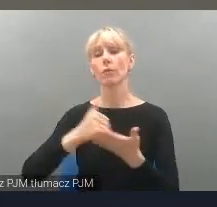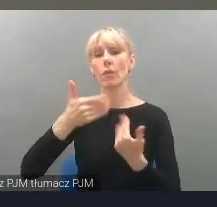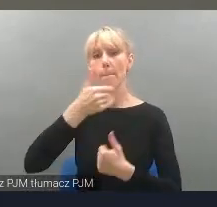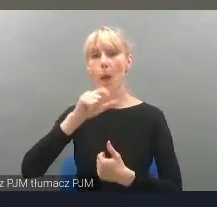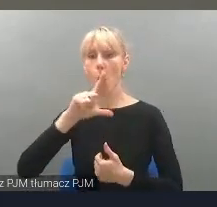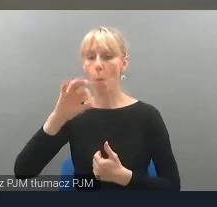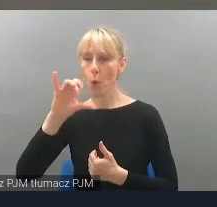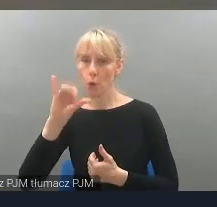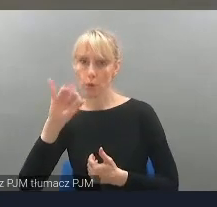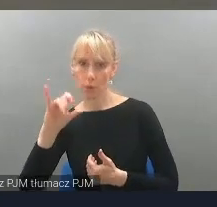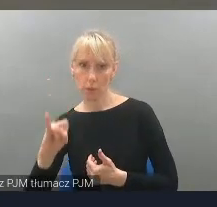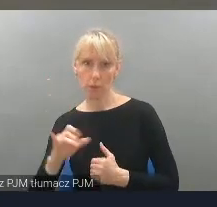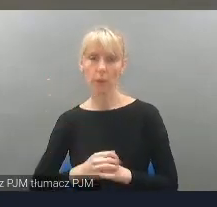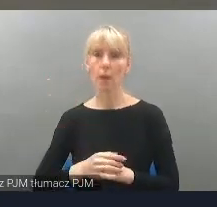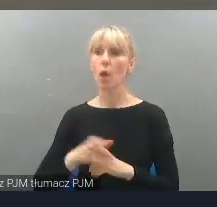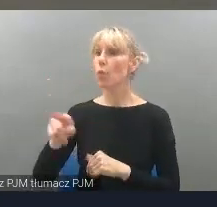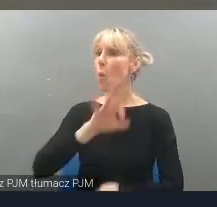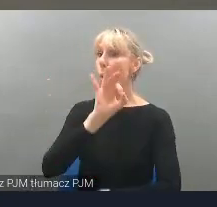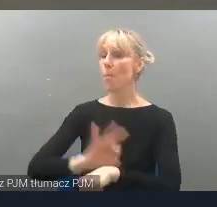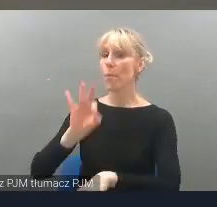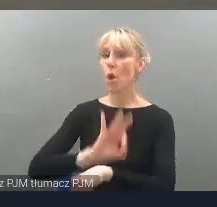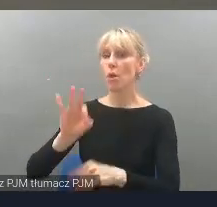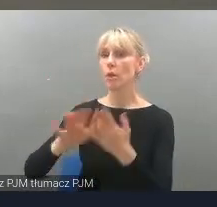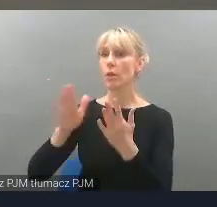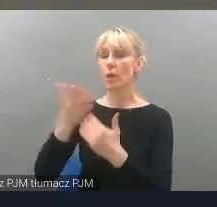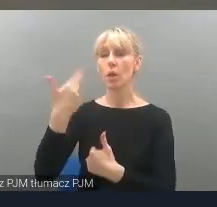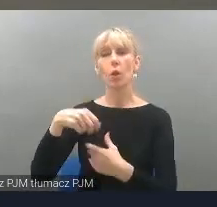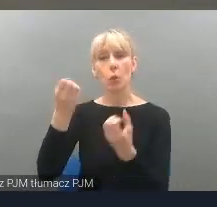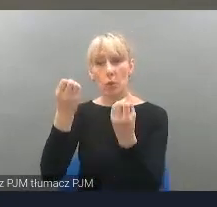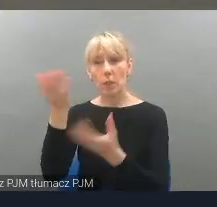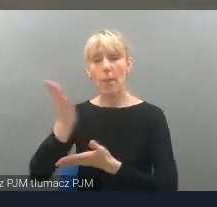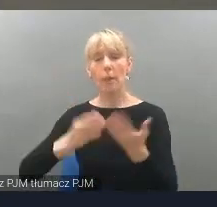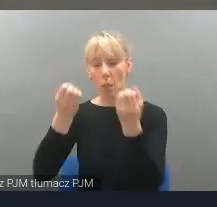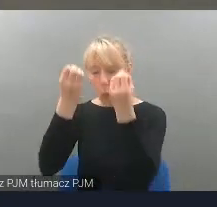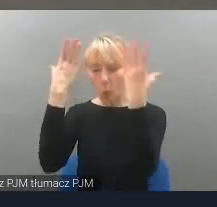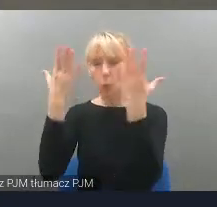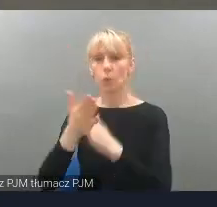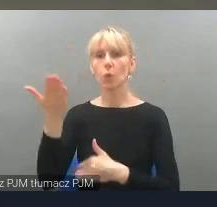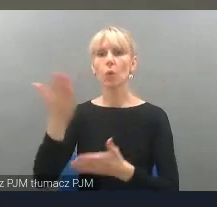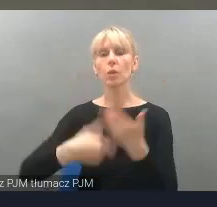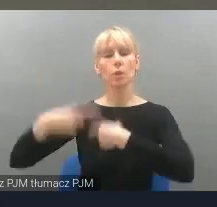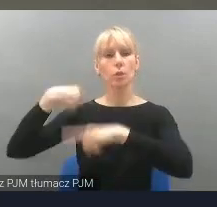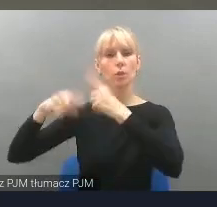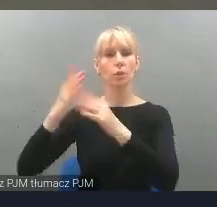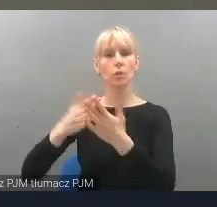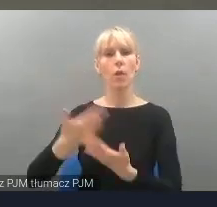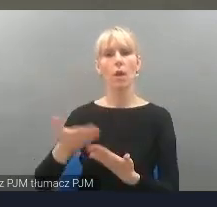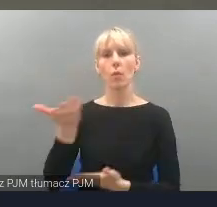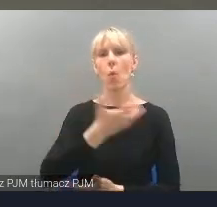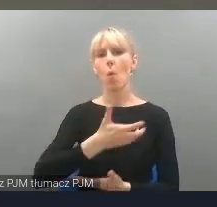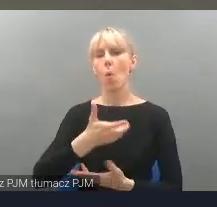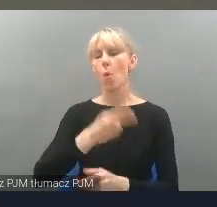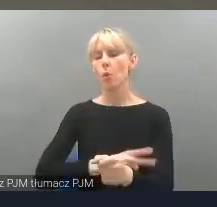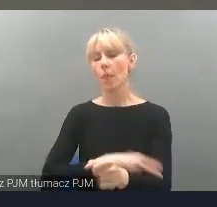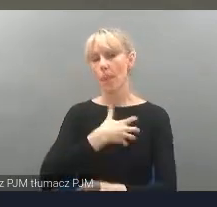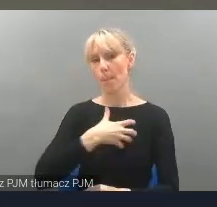Sam projekt został zainicjowany przez Departament Kultury i Dziedzictwa Narodowego Urzędu Marszałkowskiego Województwa Małopolskiego i